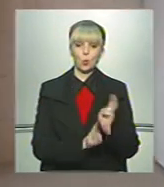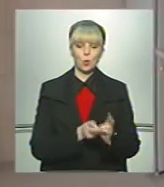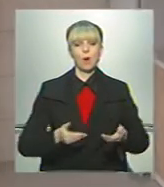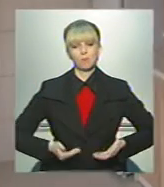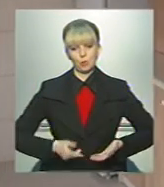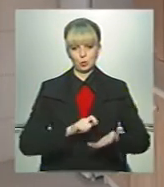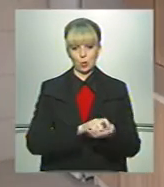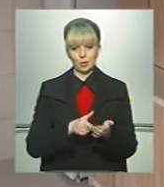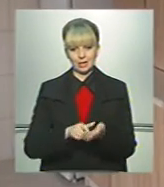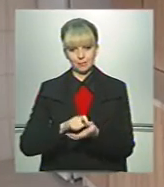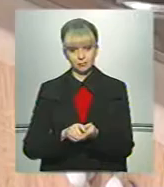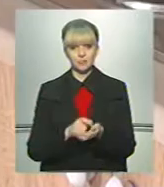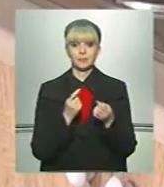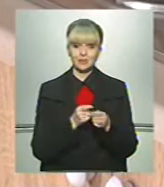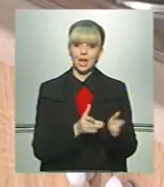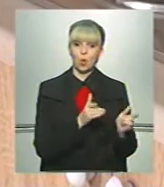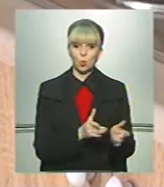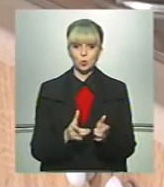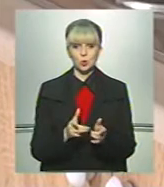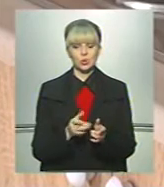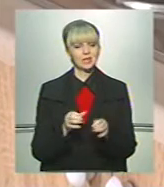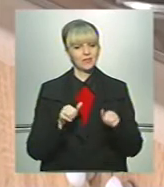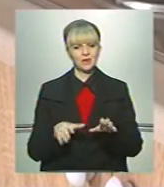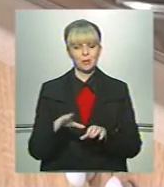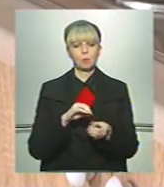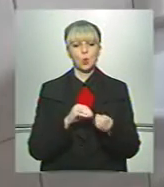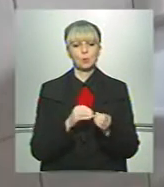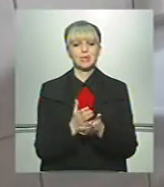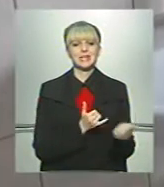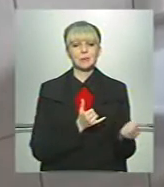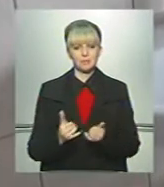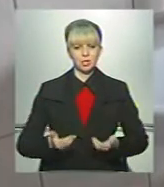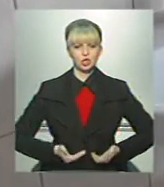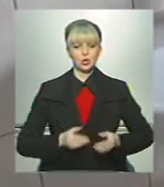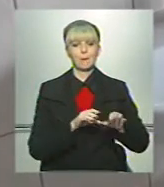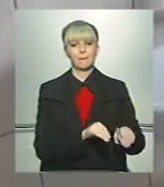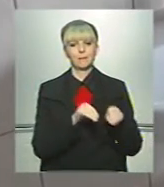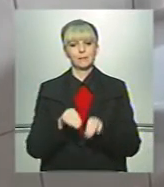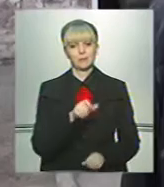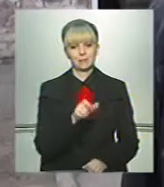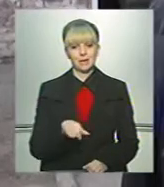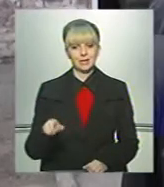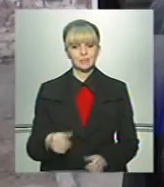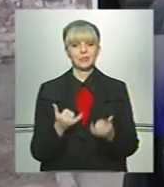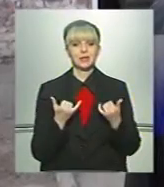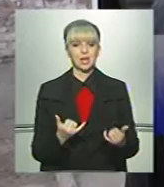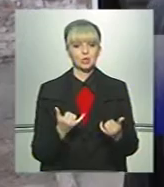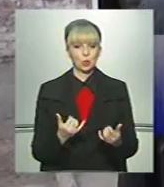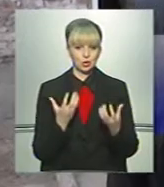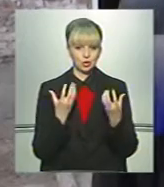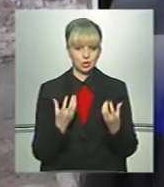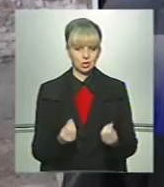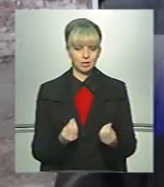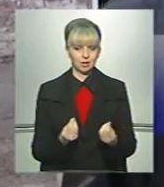побутові кімнати. Звичайно ж, цей гуртожиток не вирішить проблему забезпечення житлом переселенців. «На сьогоднішній день